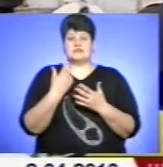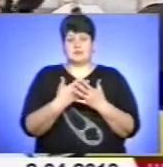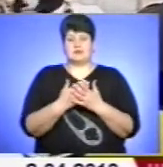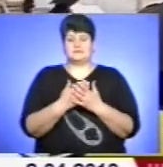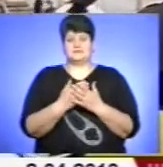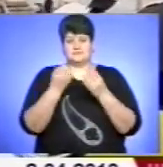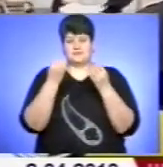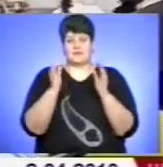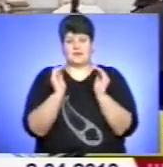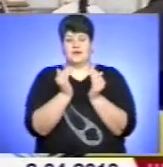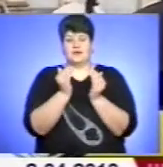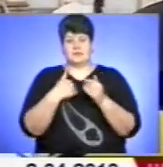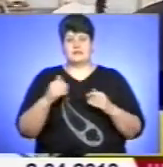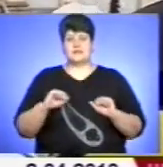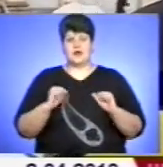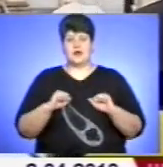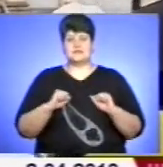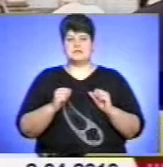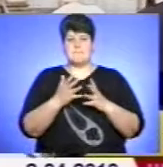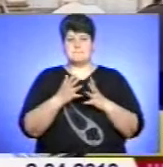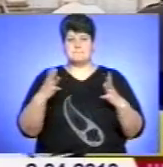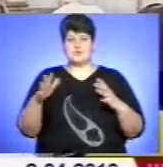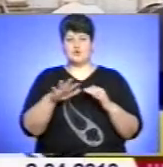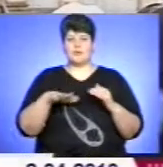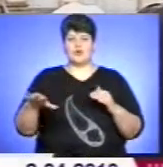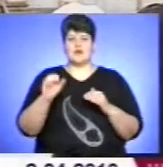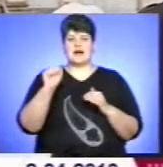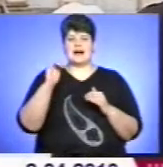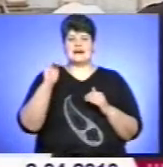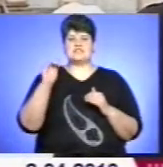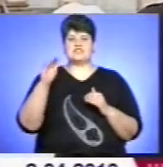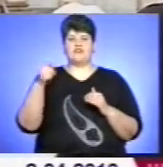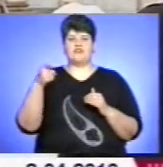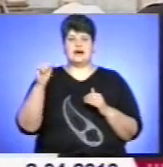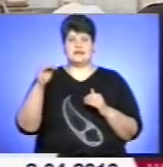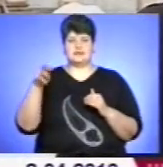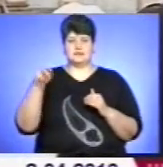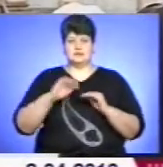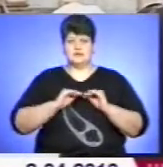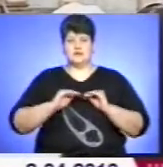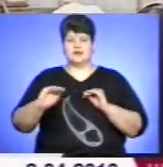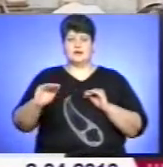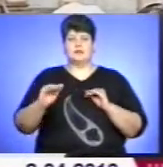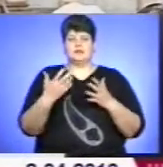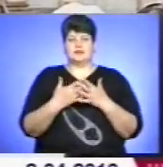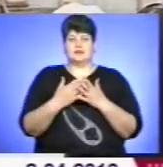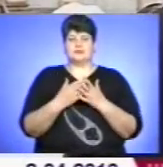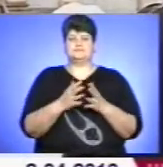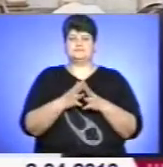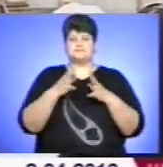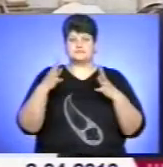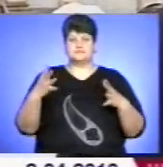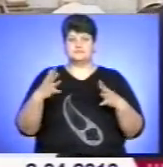речах. От ми стараємося якомога більшу площу засфальтувати, ми стараємося якомога більшу площу вкрити, скажімо, якимись такими